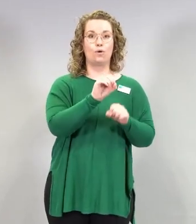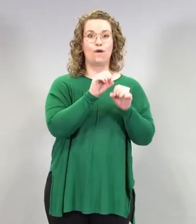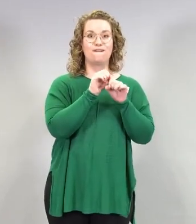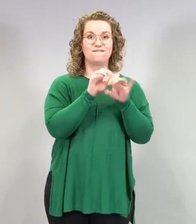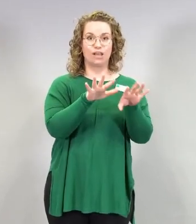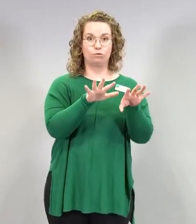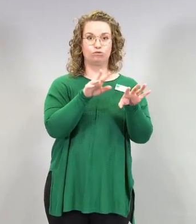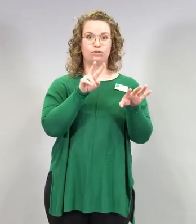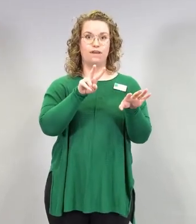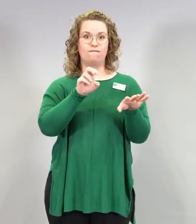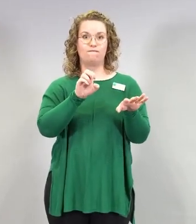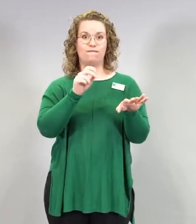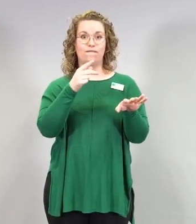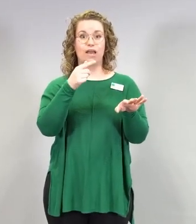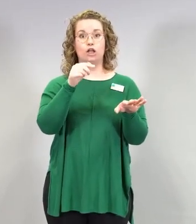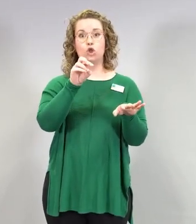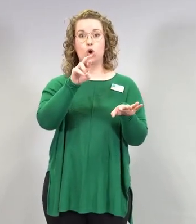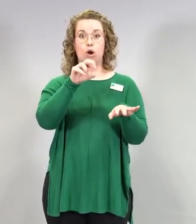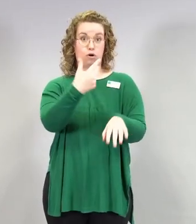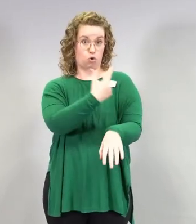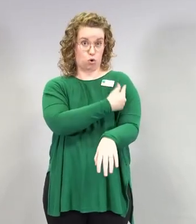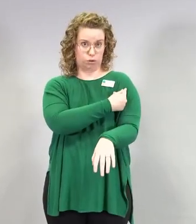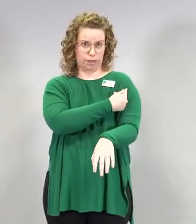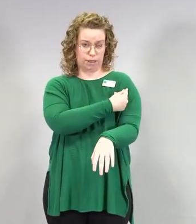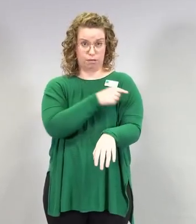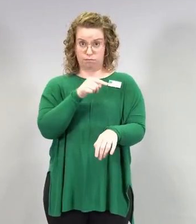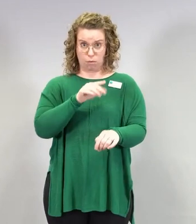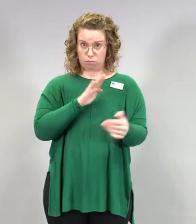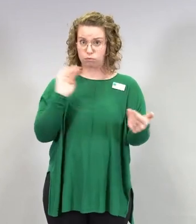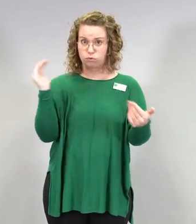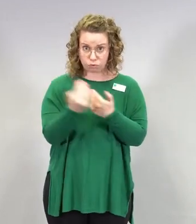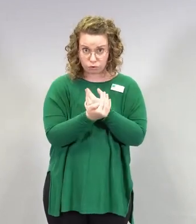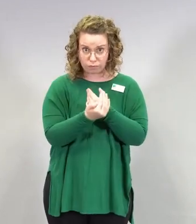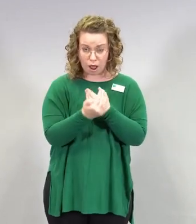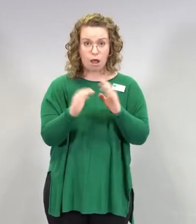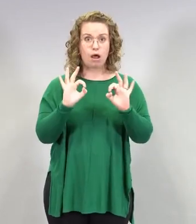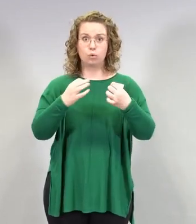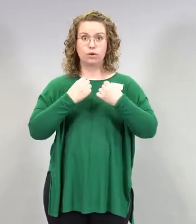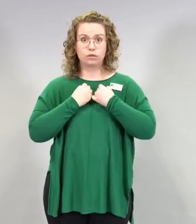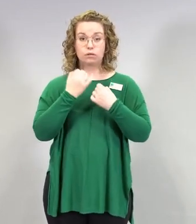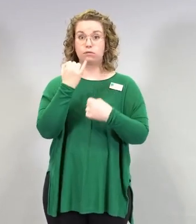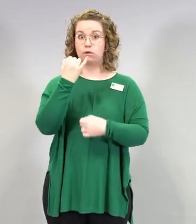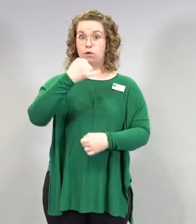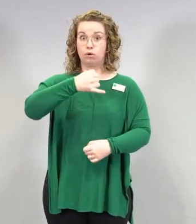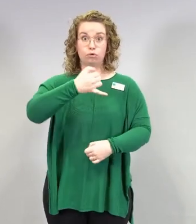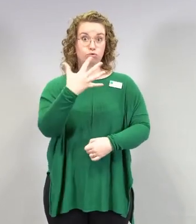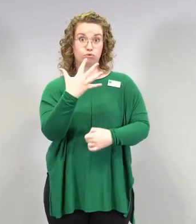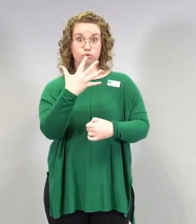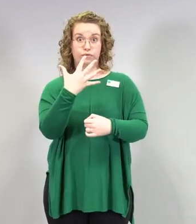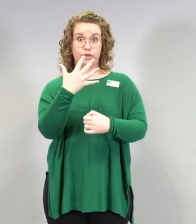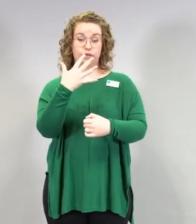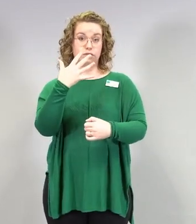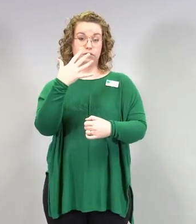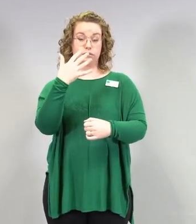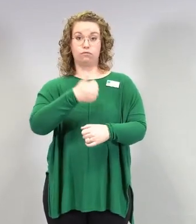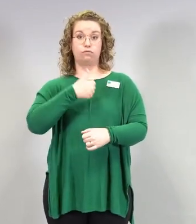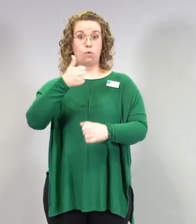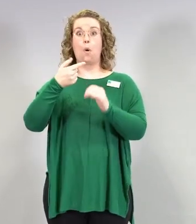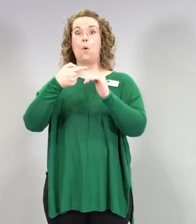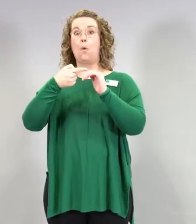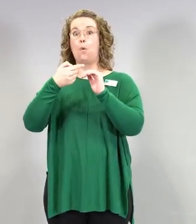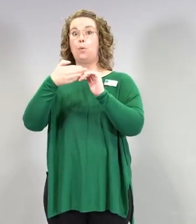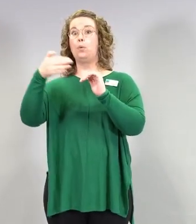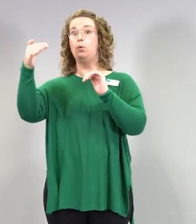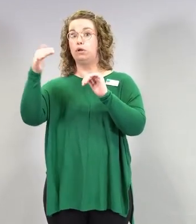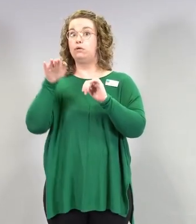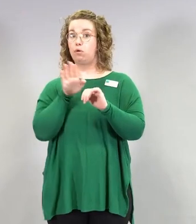adenovirusvektorirokotteita voivat olla turvallisia yli 65-vuotiaille ja onko tutkimusta kertynyt tarpeeksi?